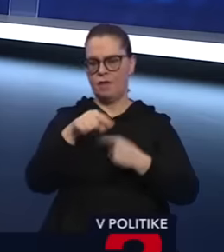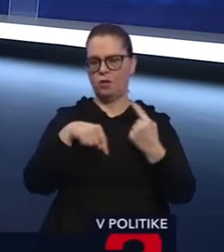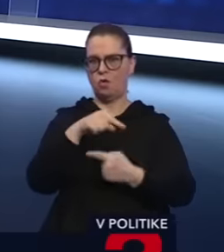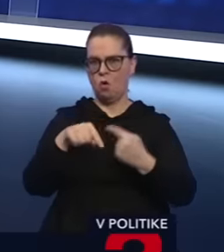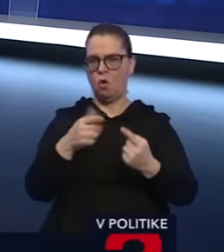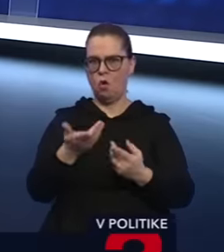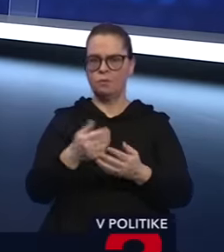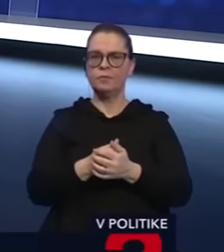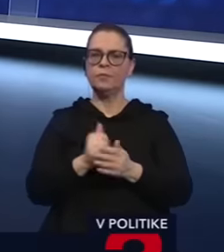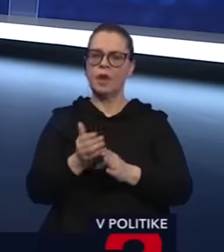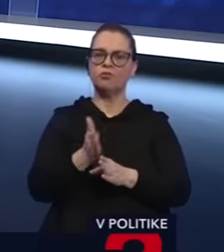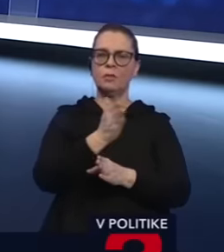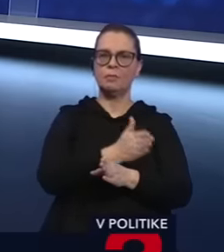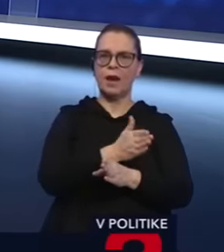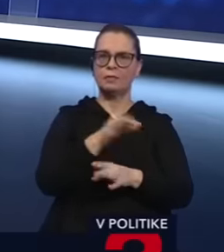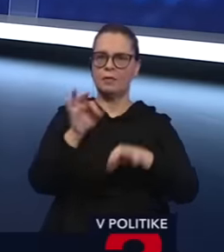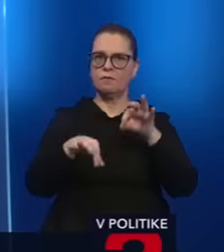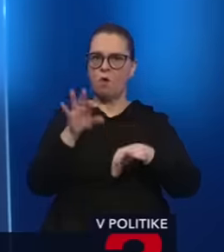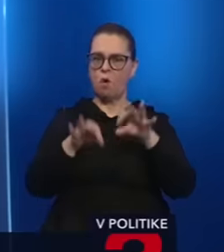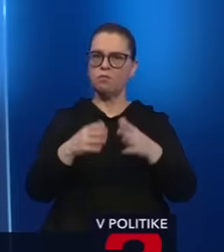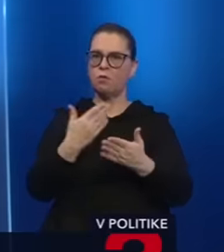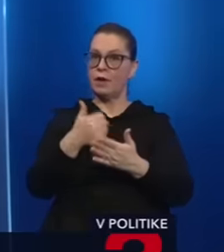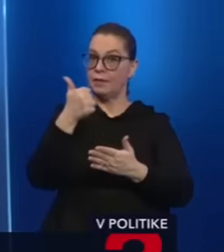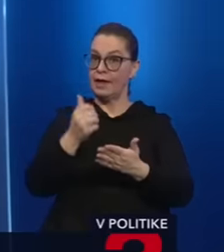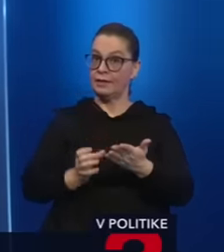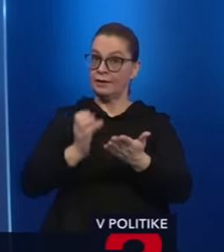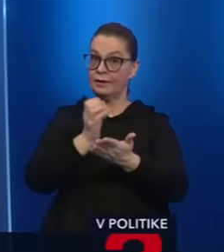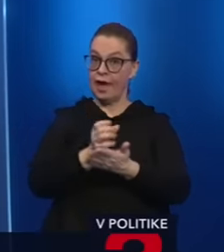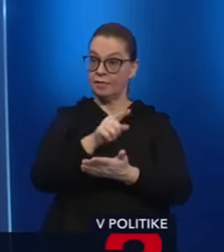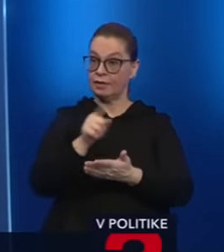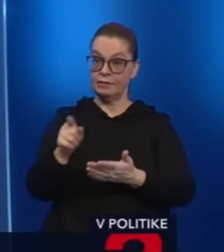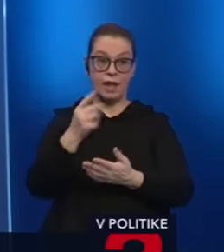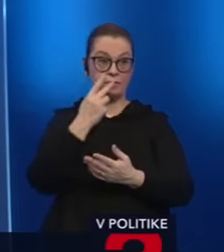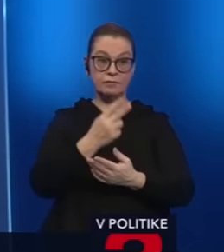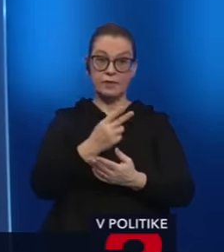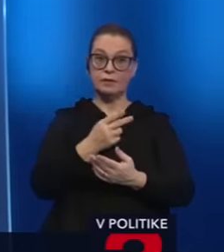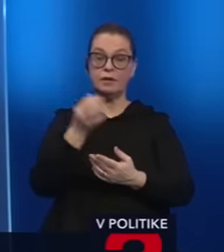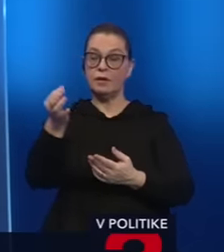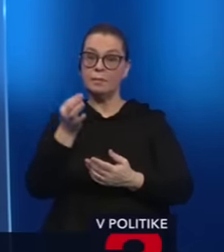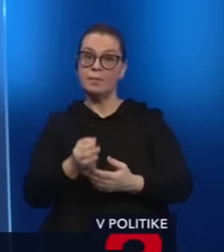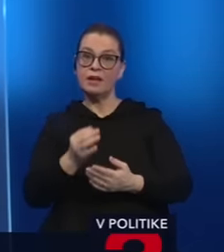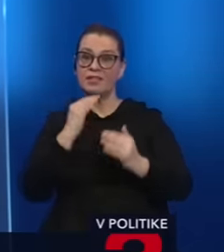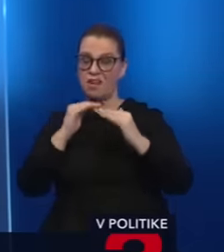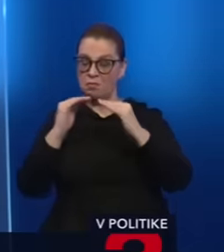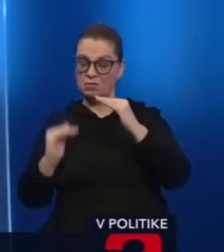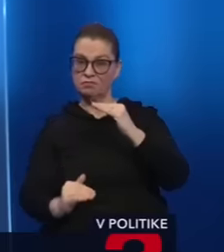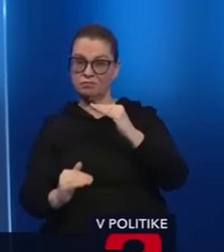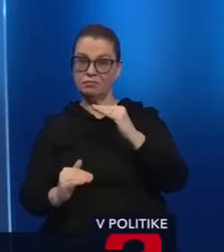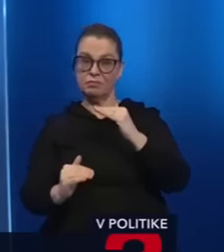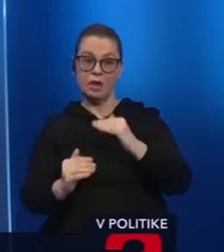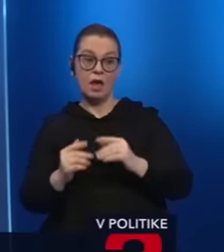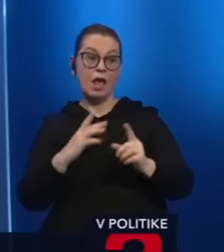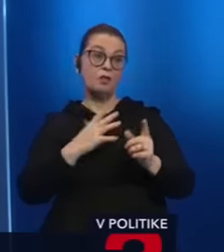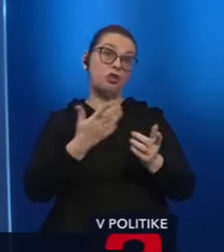v prvom kole, ešte pred voľbou, samozrejme, ak by jeden z tých kandidátov asi videl, že má nejaký percentuálne výrazne nižší oproti tomu